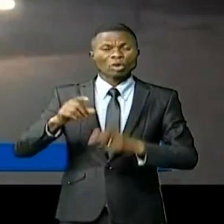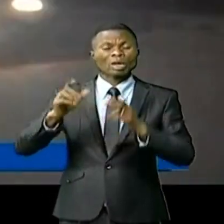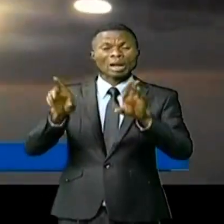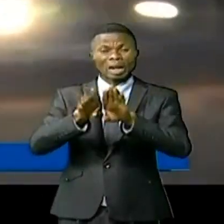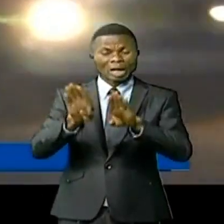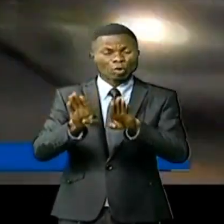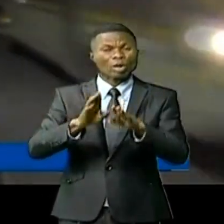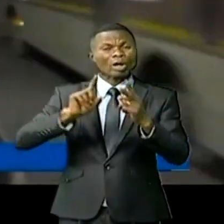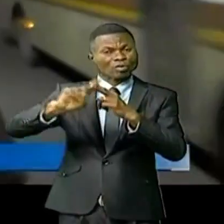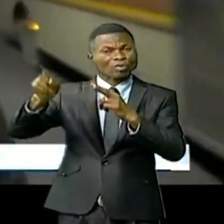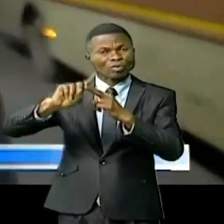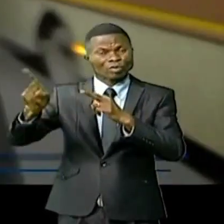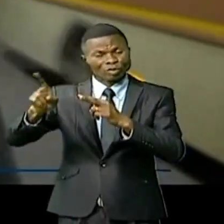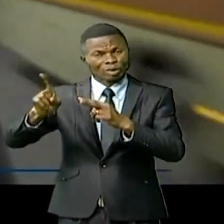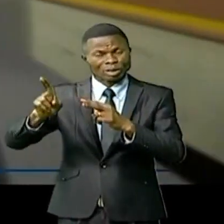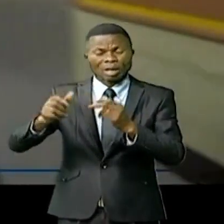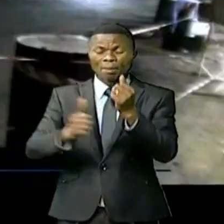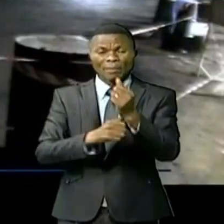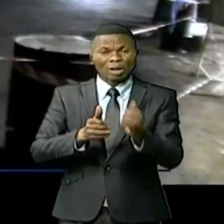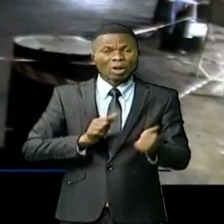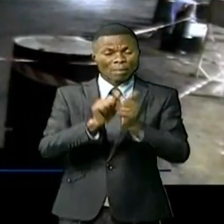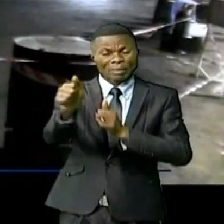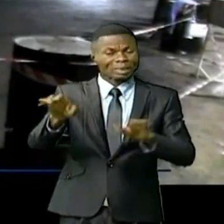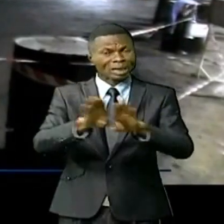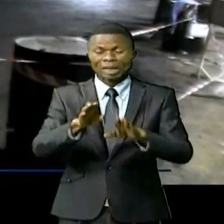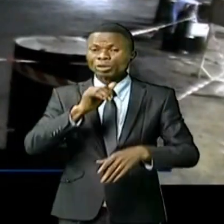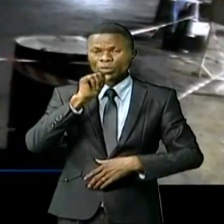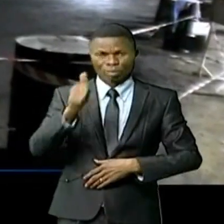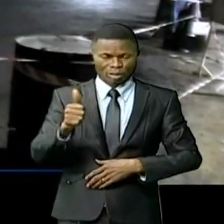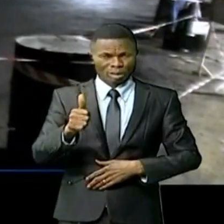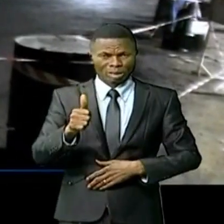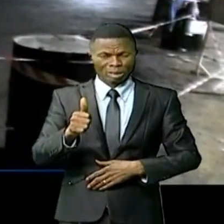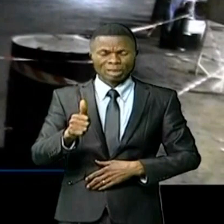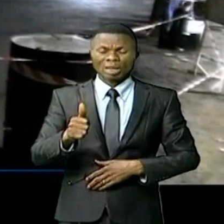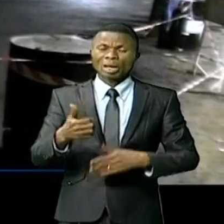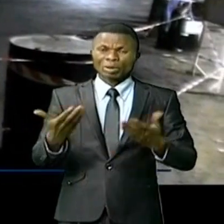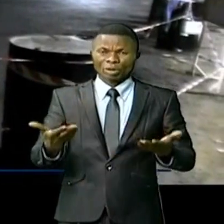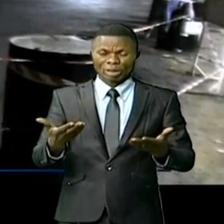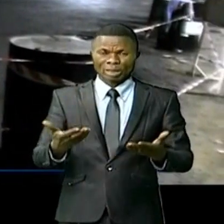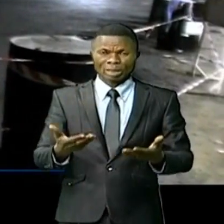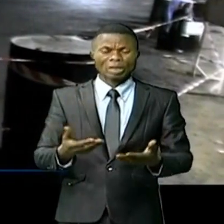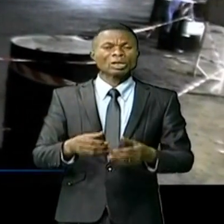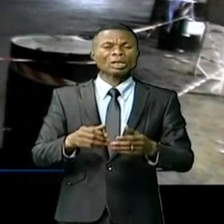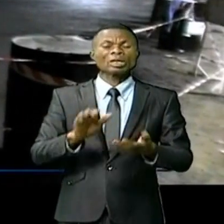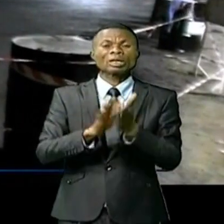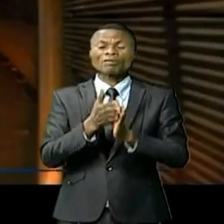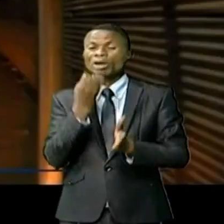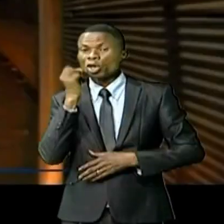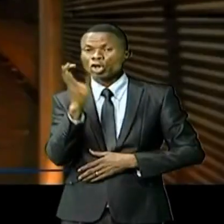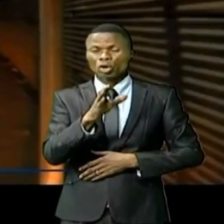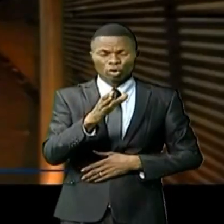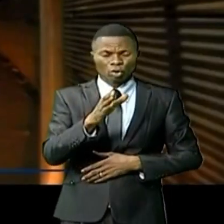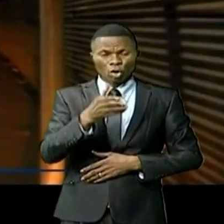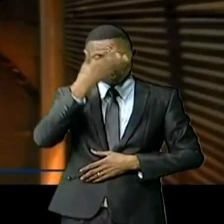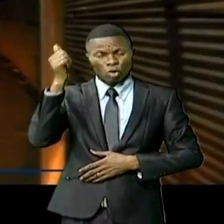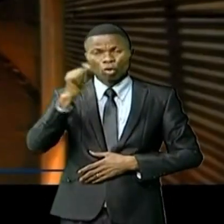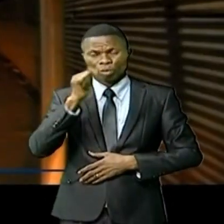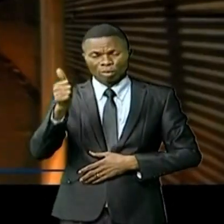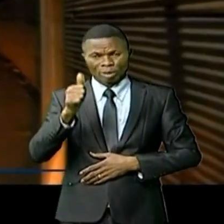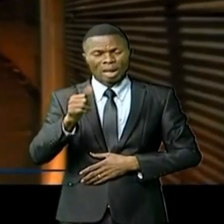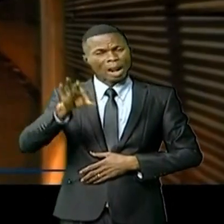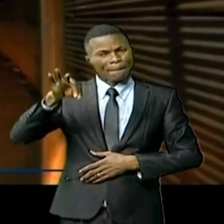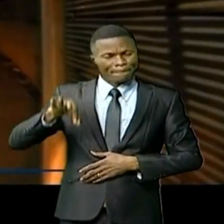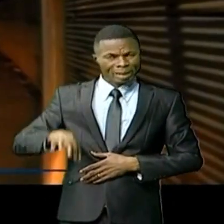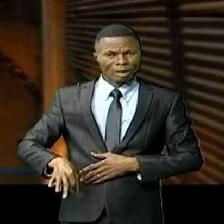nous tous ici, personne n'ignore que nous étions dans la sécurité. Faut-il être sorcier pour ne pas reconnaître le bienfait